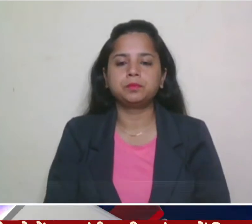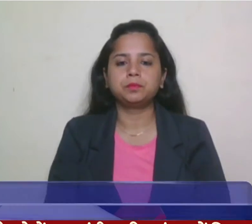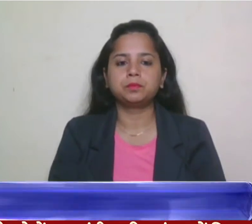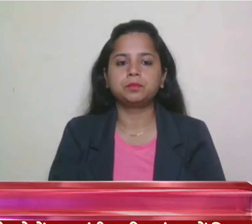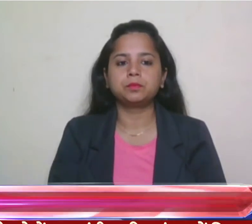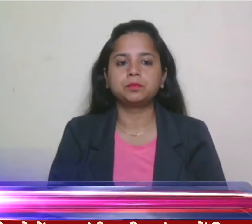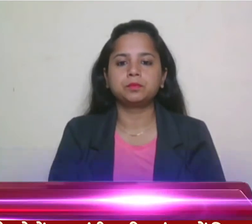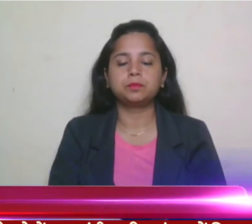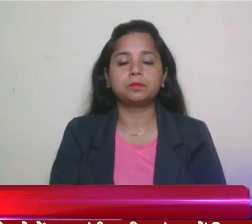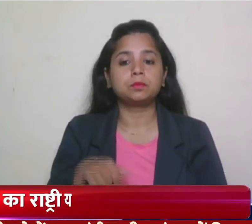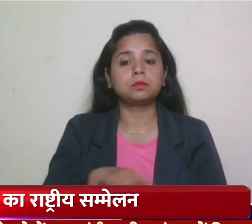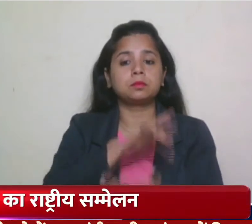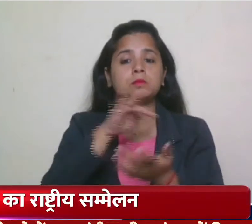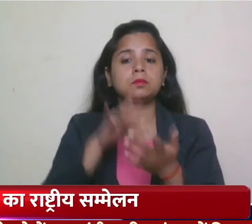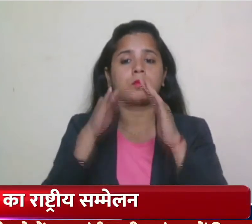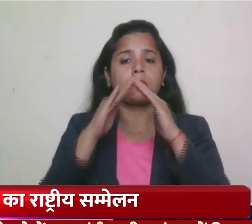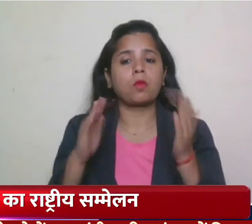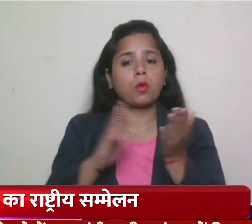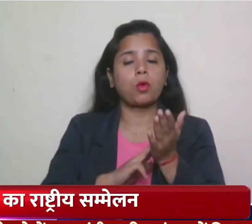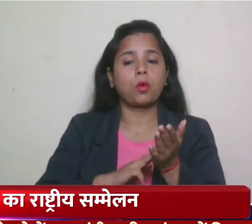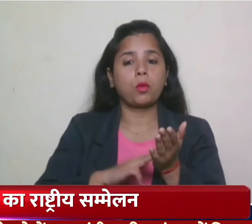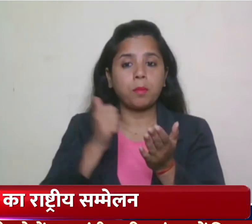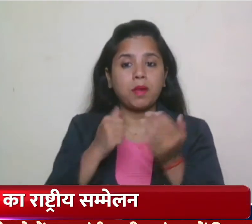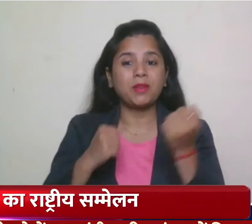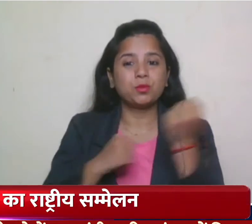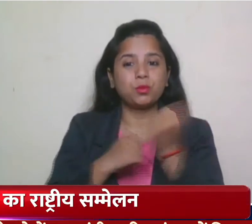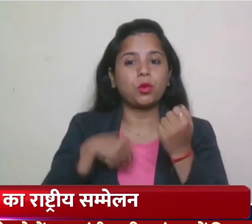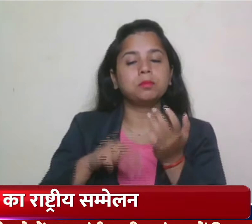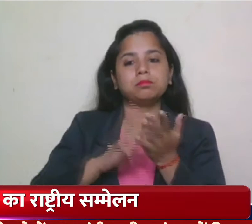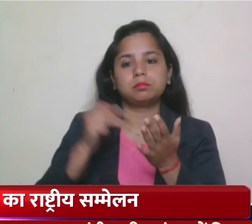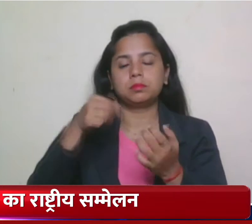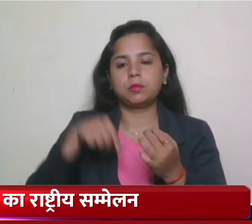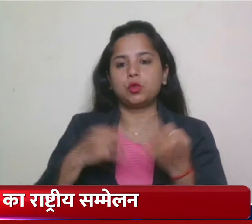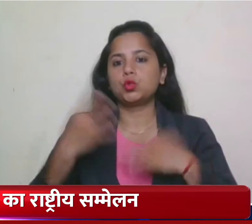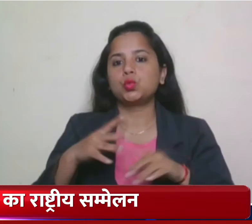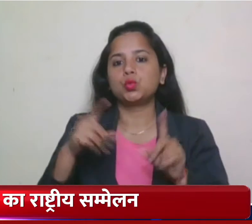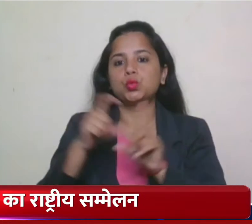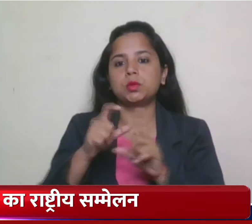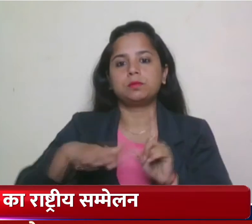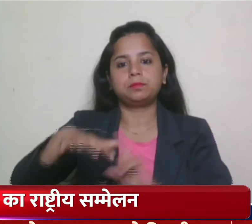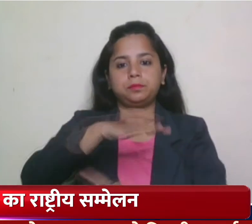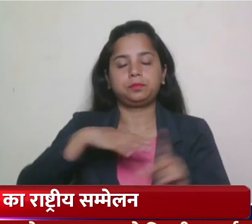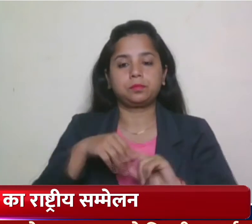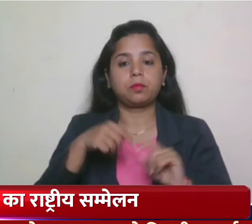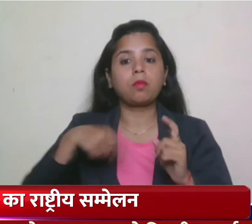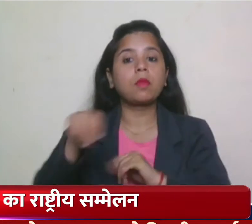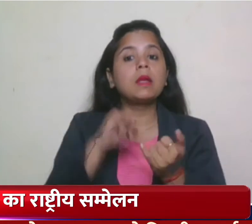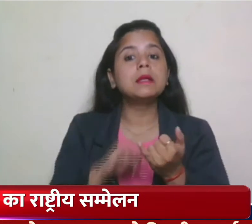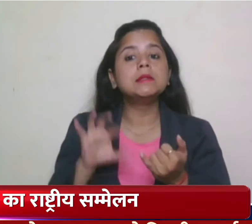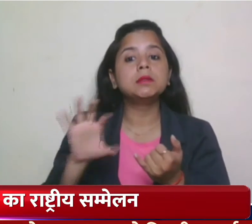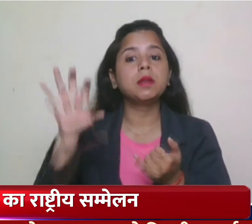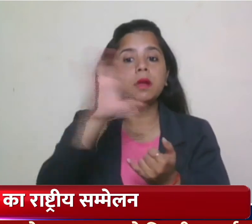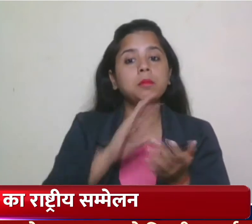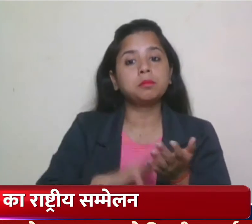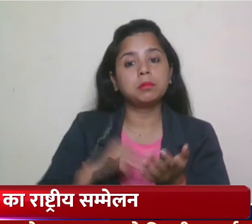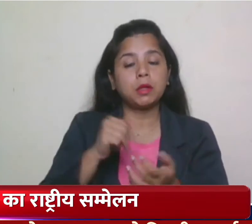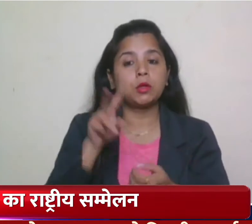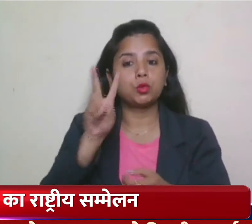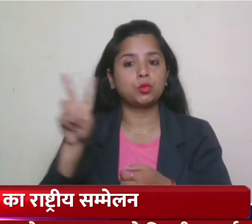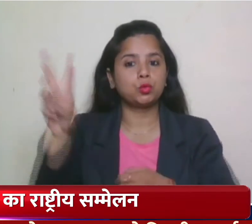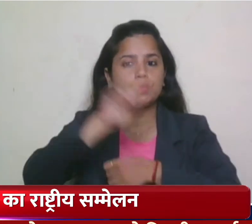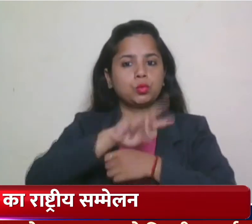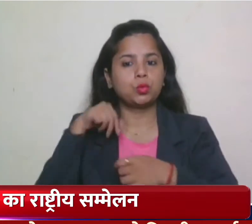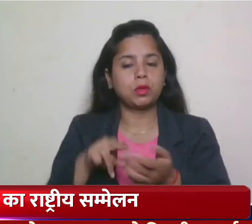केंद्री ग्रेवं सहकारिता मंत्री अमिच्ष्या आज नई दिल्ली में राज़िस सहकारिता मंत्रियों के दो दिवसी राश्ट्रिय